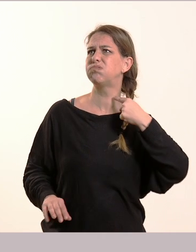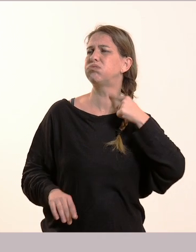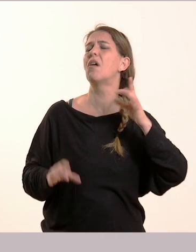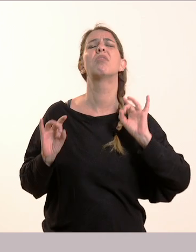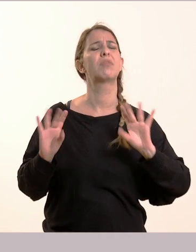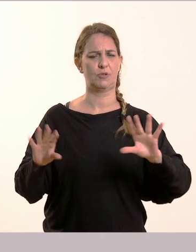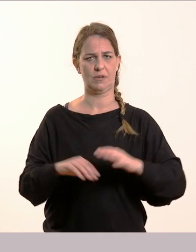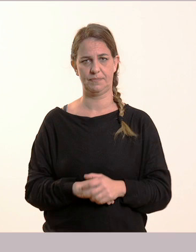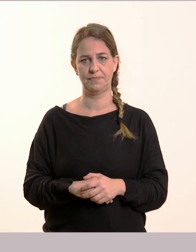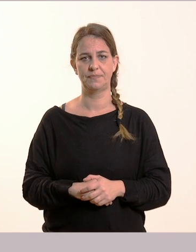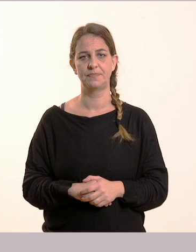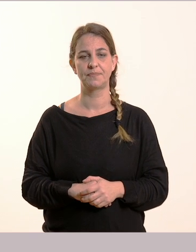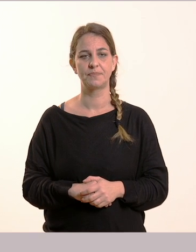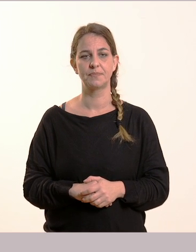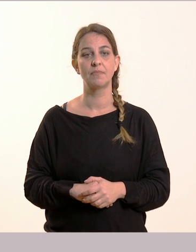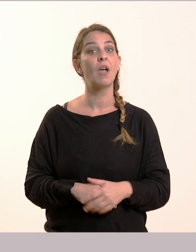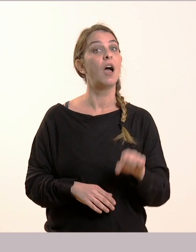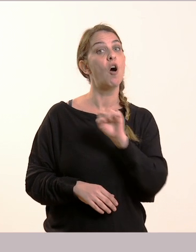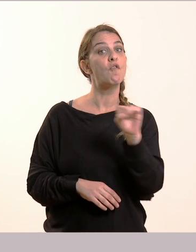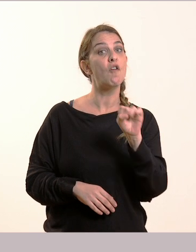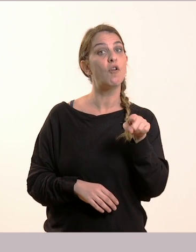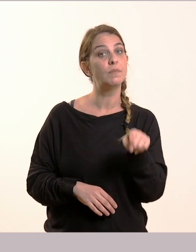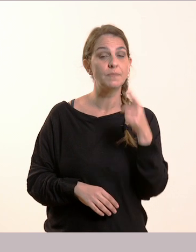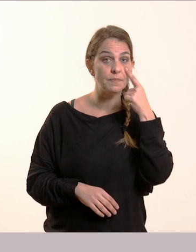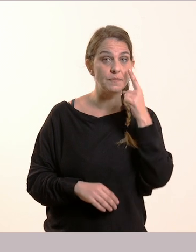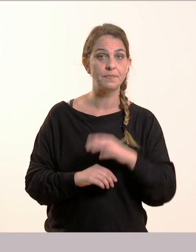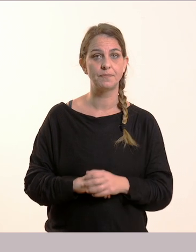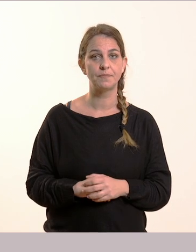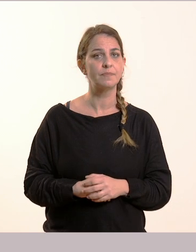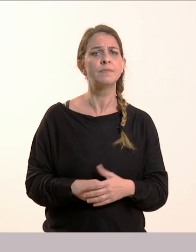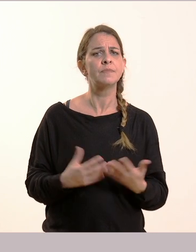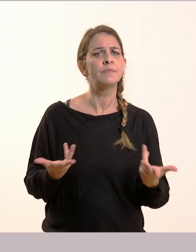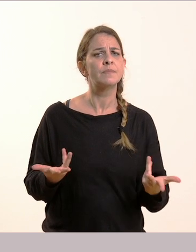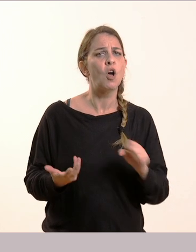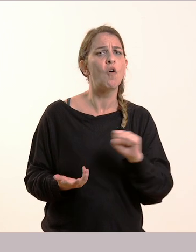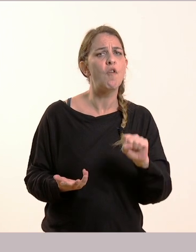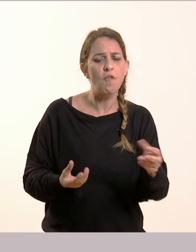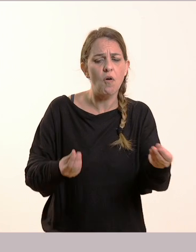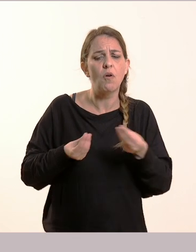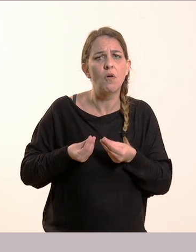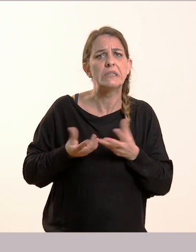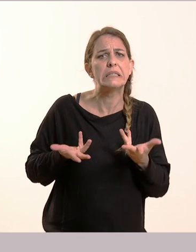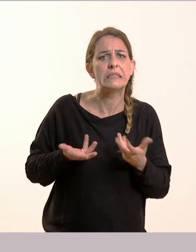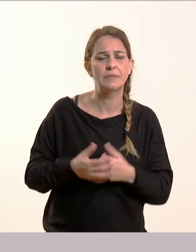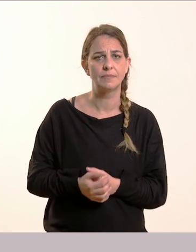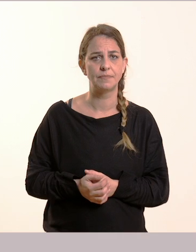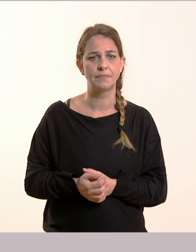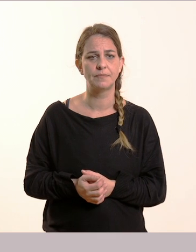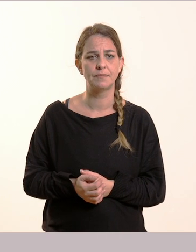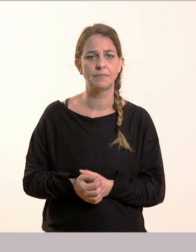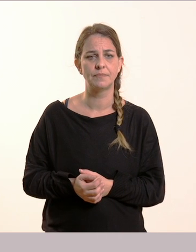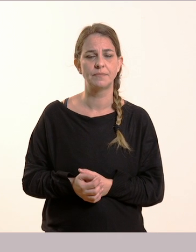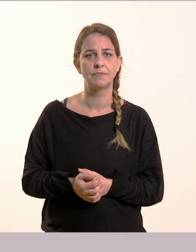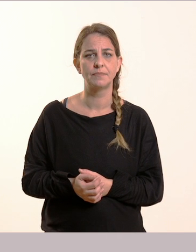Φόβο. Για να δω, να ακούσω εδώ, τι σας κάνει να νιώθετε. Φόβο. Για να ακούσω.